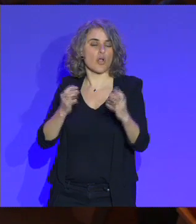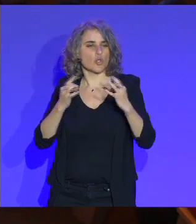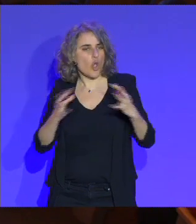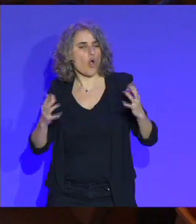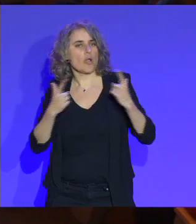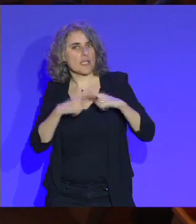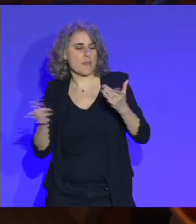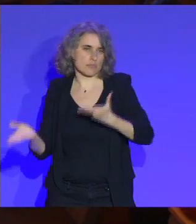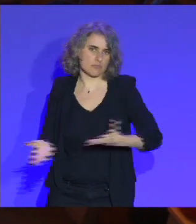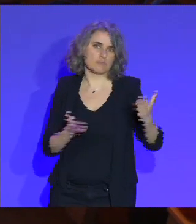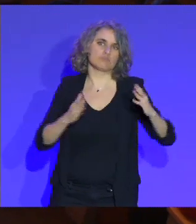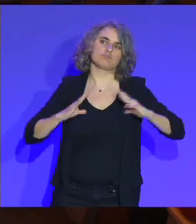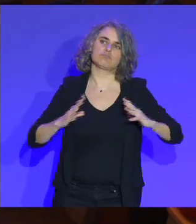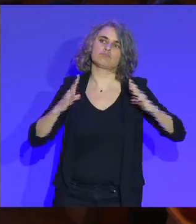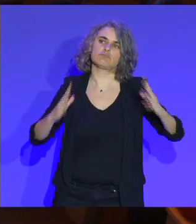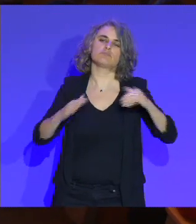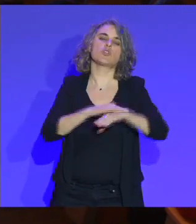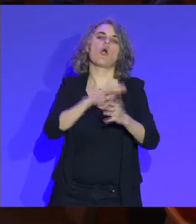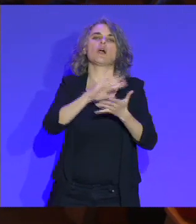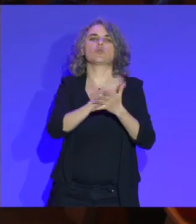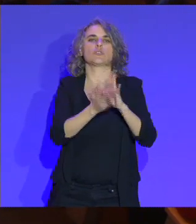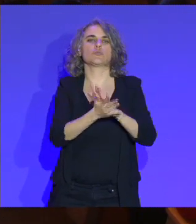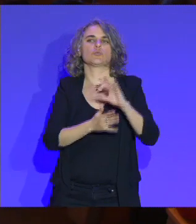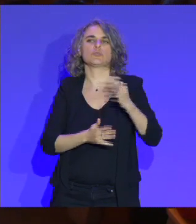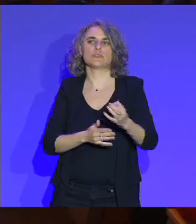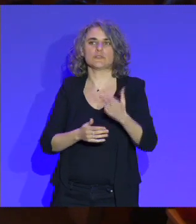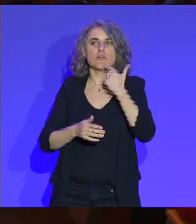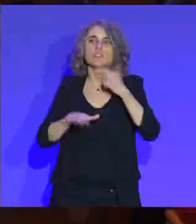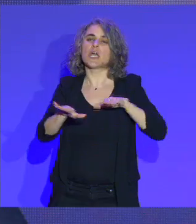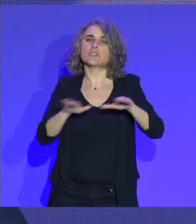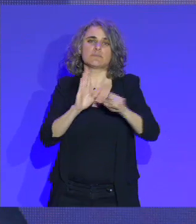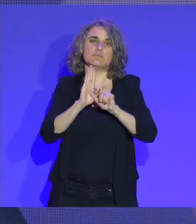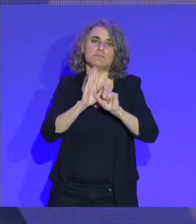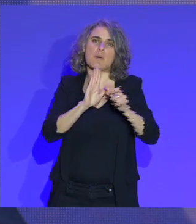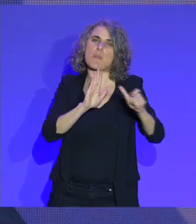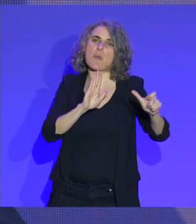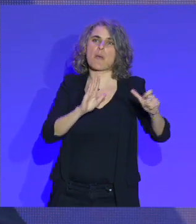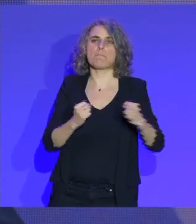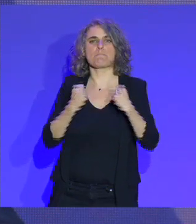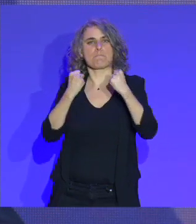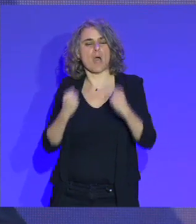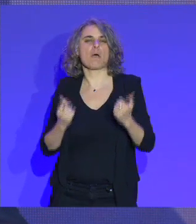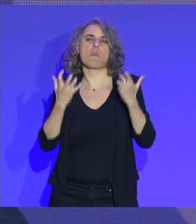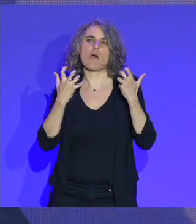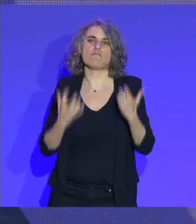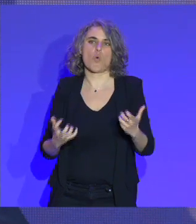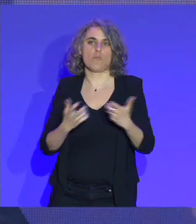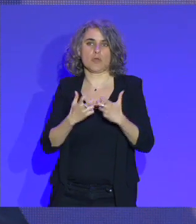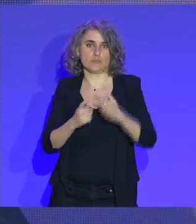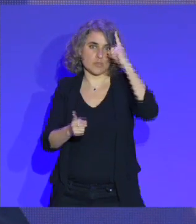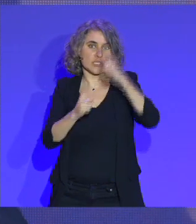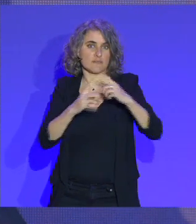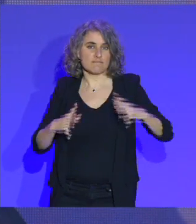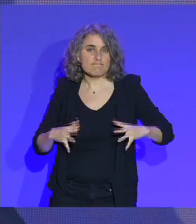'engagement bénévole dans les associations. Donc, il a tous ces dispositifs qu'on veut renforcer, compte d'engagement citoyen,